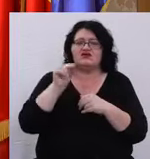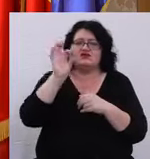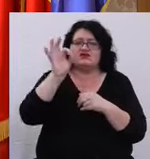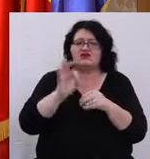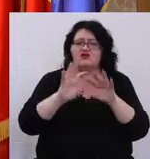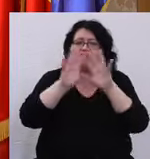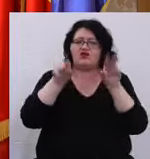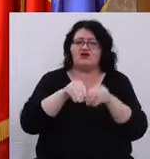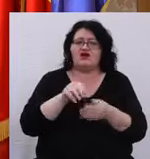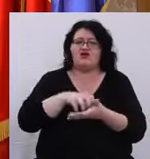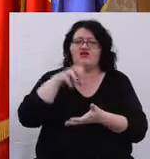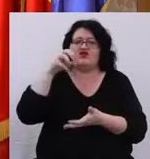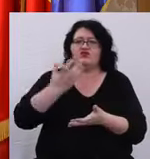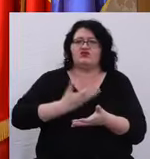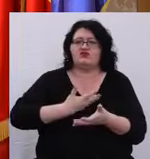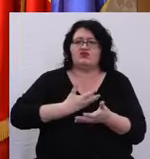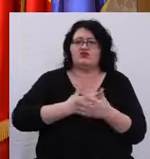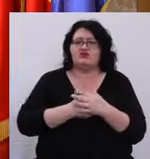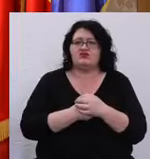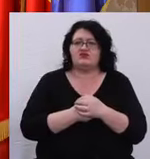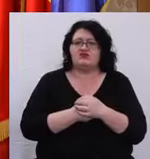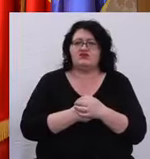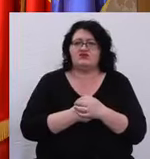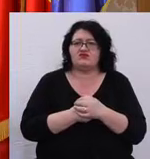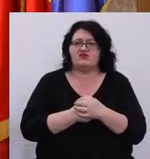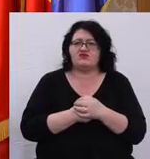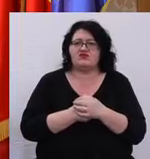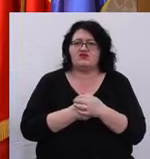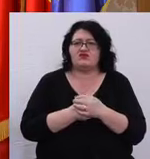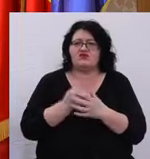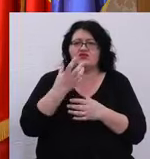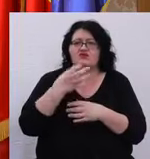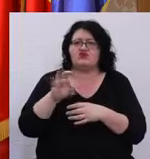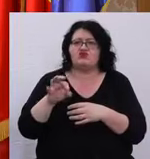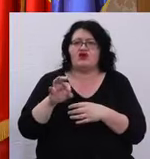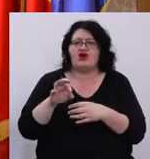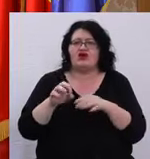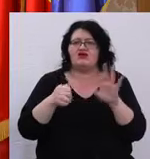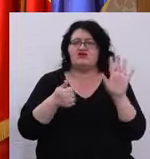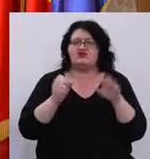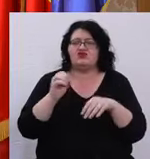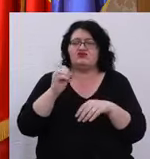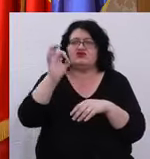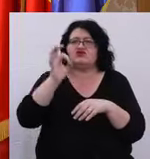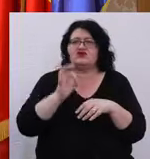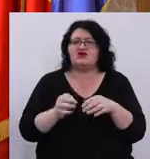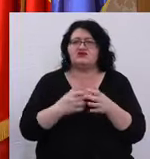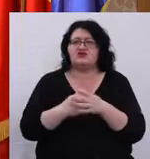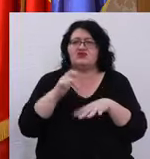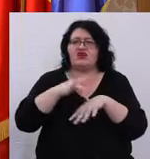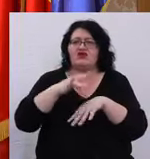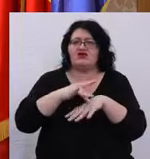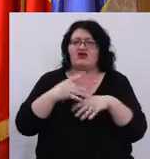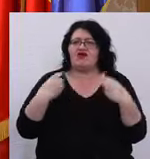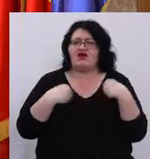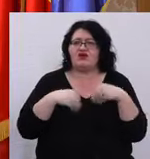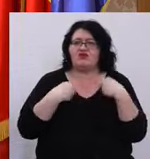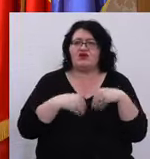totalul sumelor alocate prin acest proiect. Celealte două treime vor fi efectiv echipamente medicale